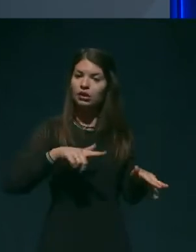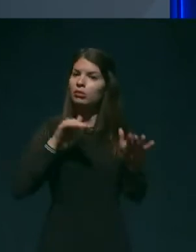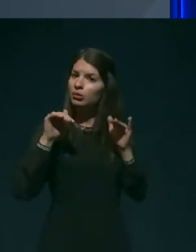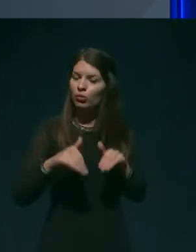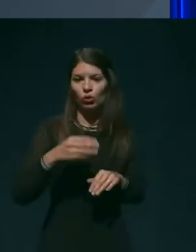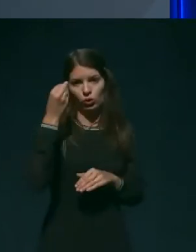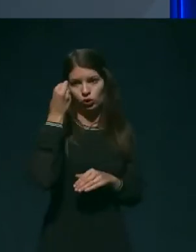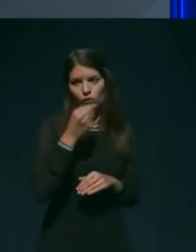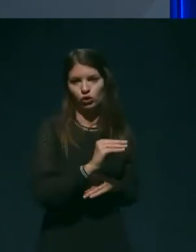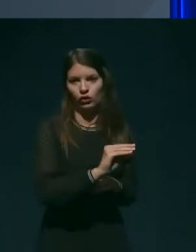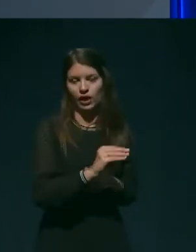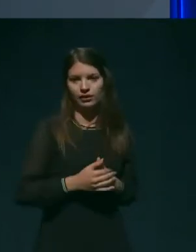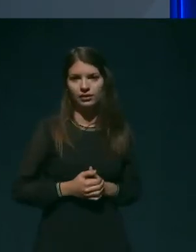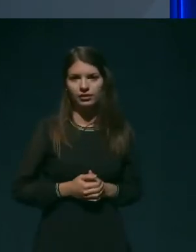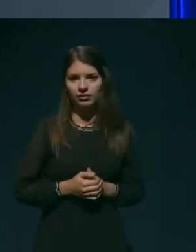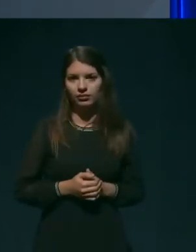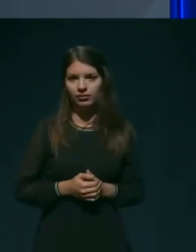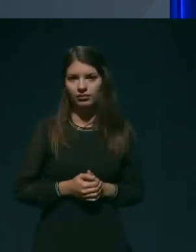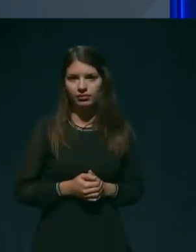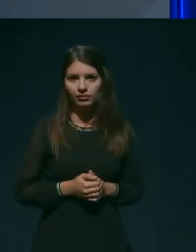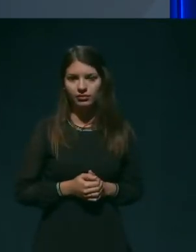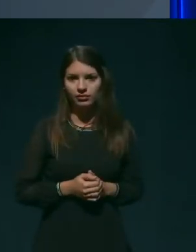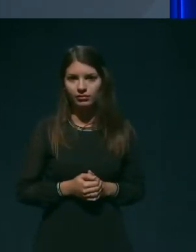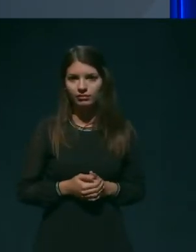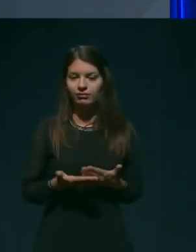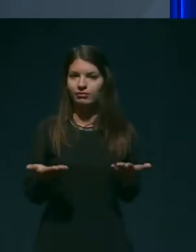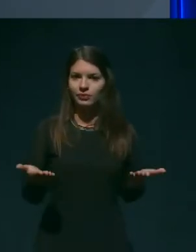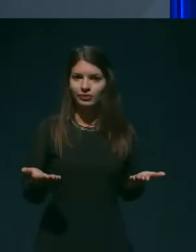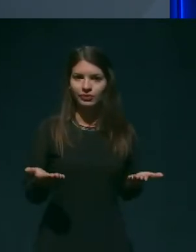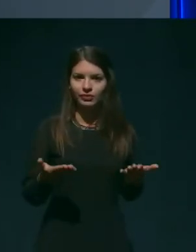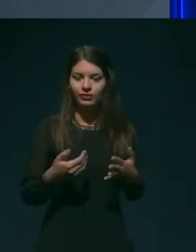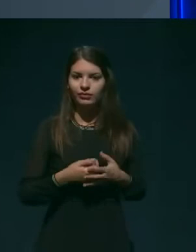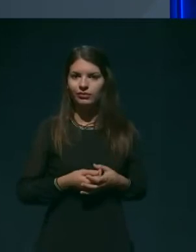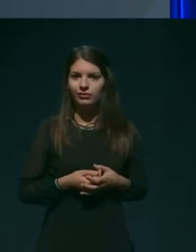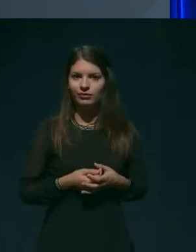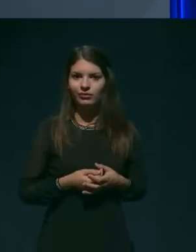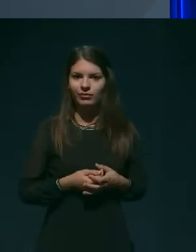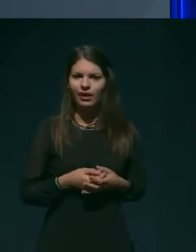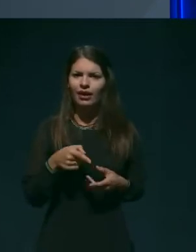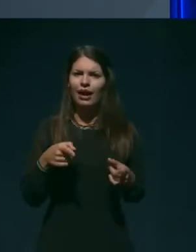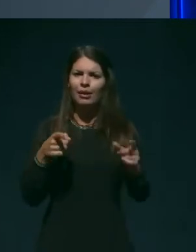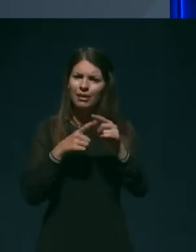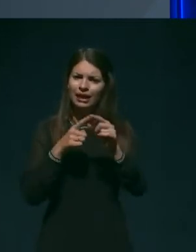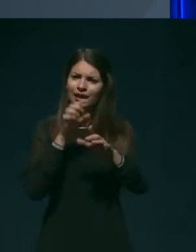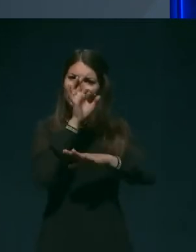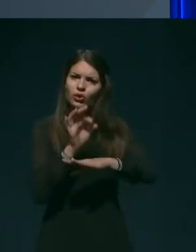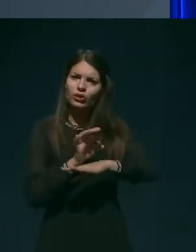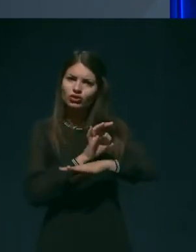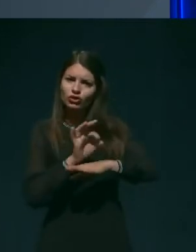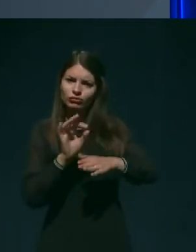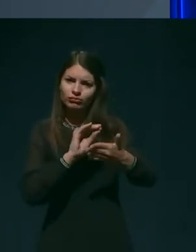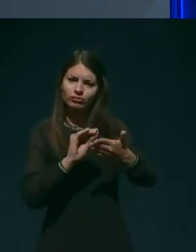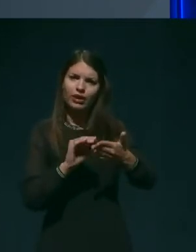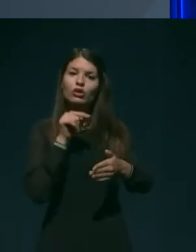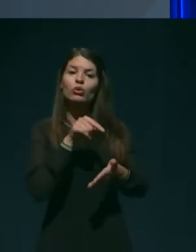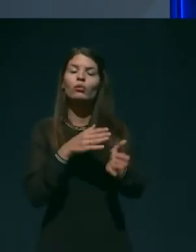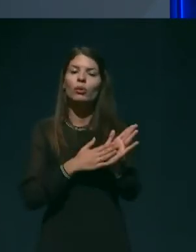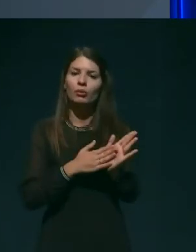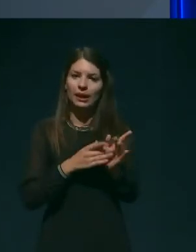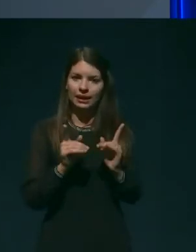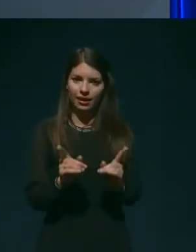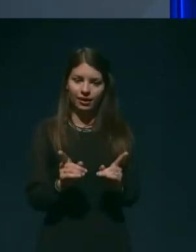upoštevati. Skratka, paljativno načrtovanje pomeni